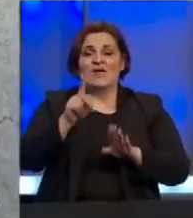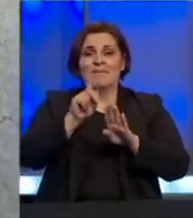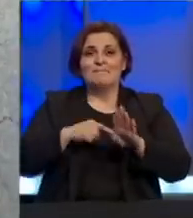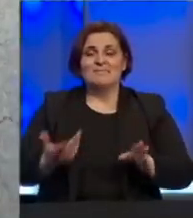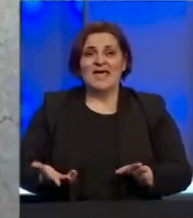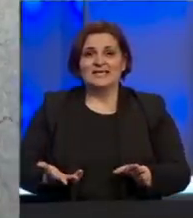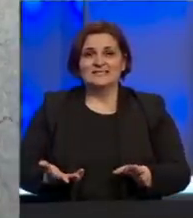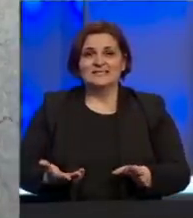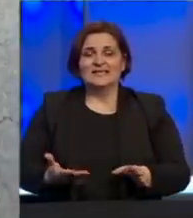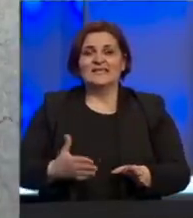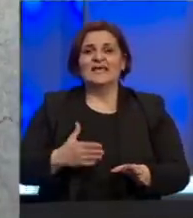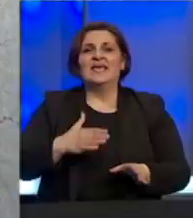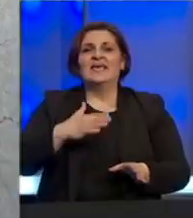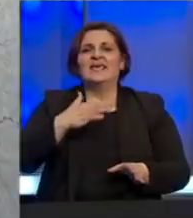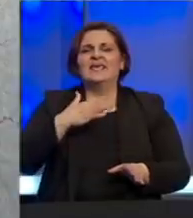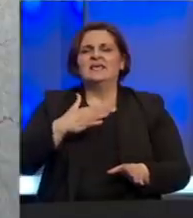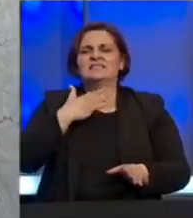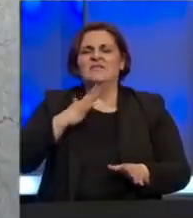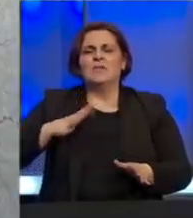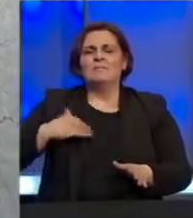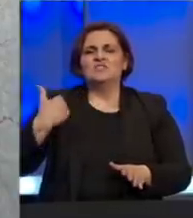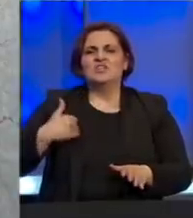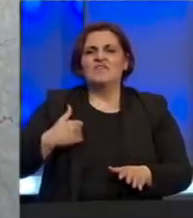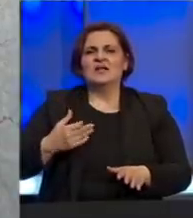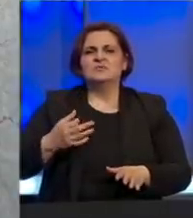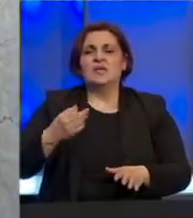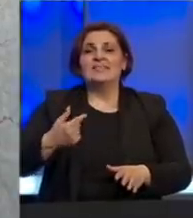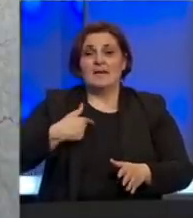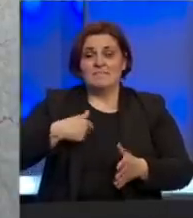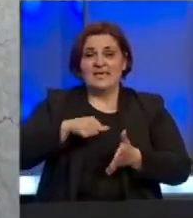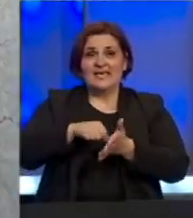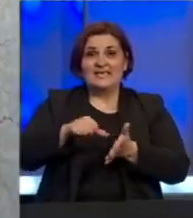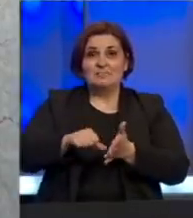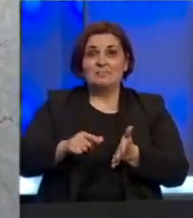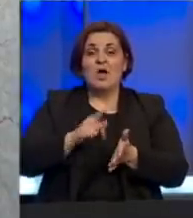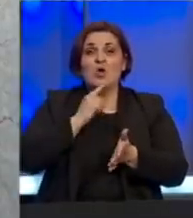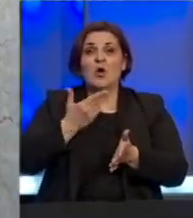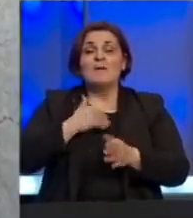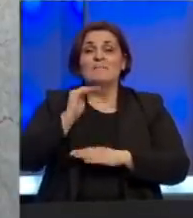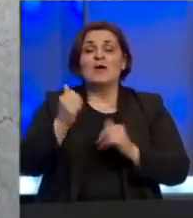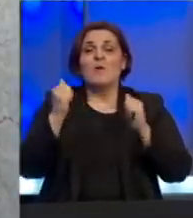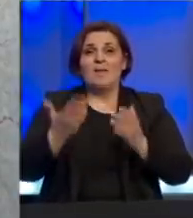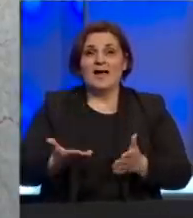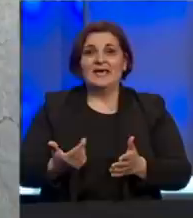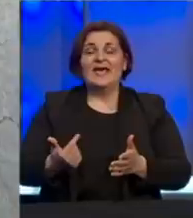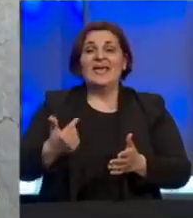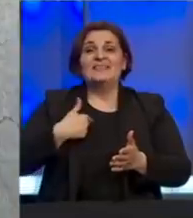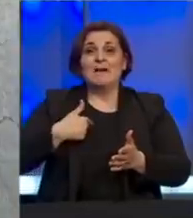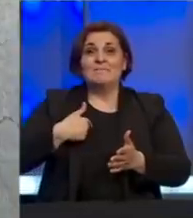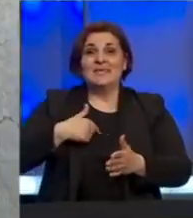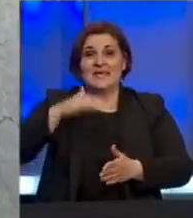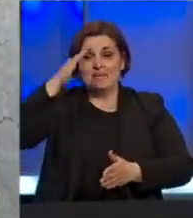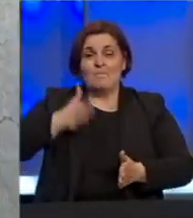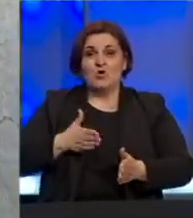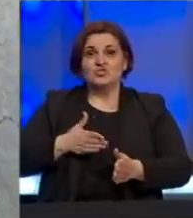i zavodu Pio Mio da ovaj mjesec isplatimo penzije penzionerima koji primaju preko banke da isplate naše